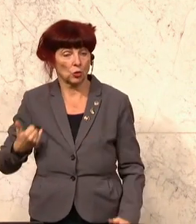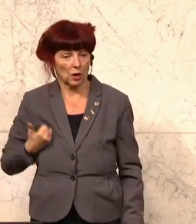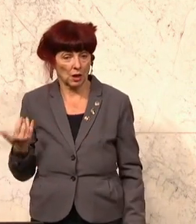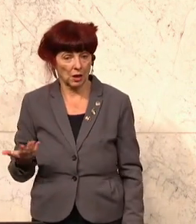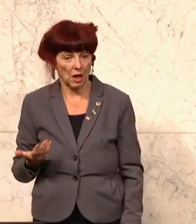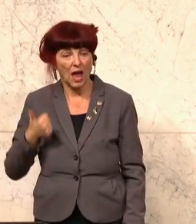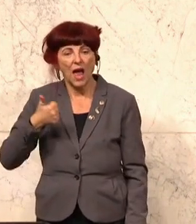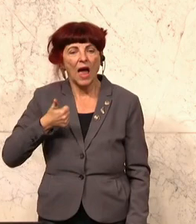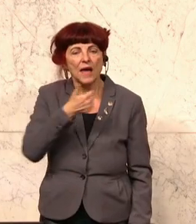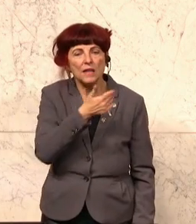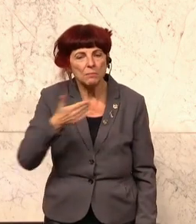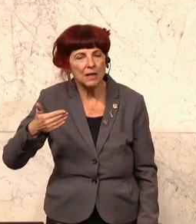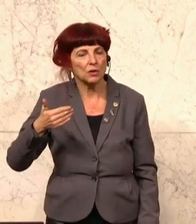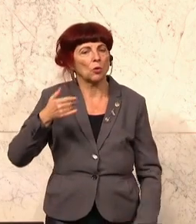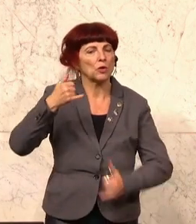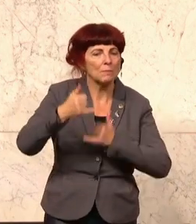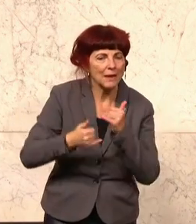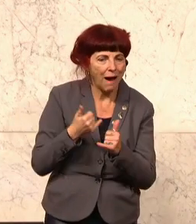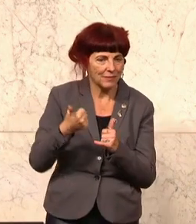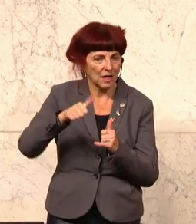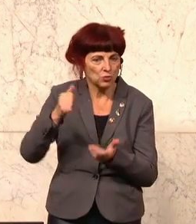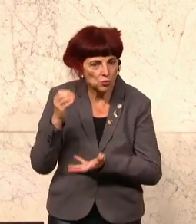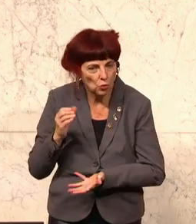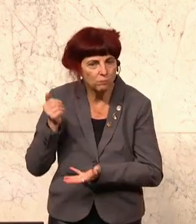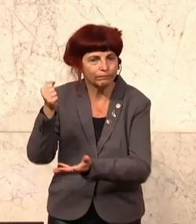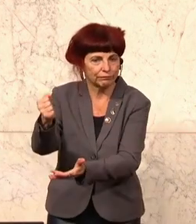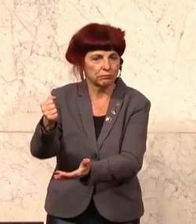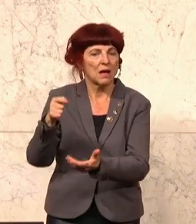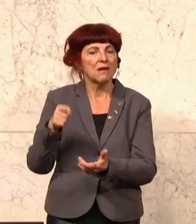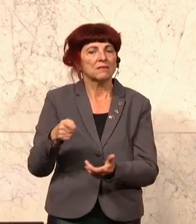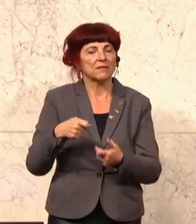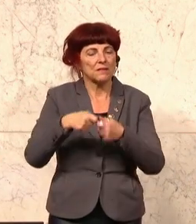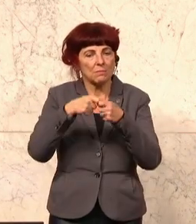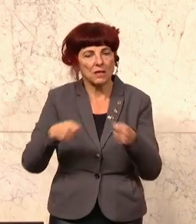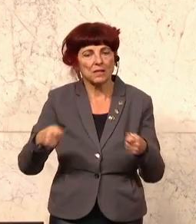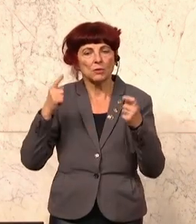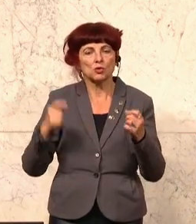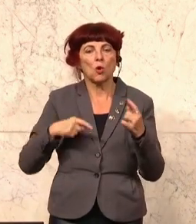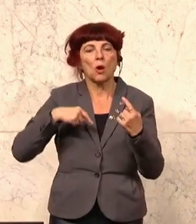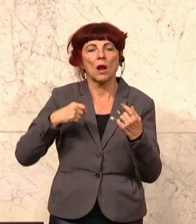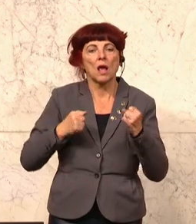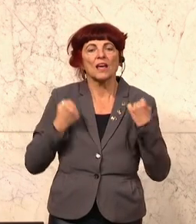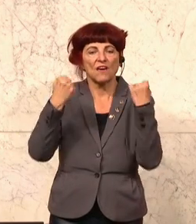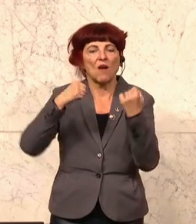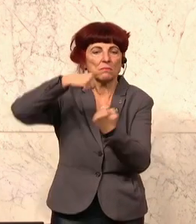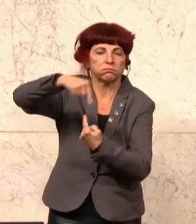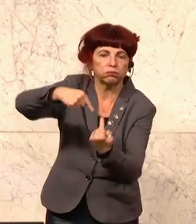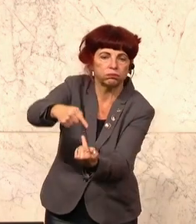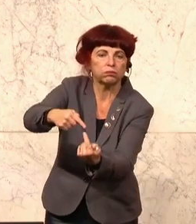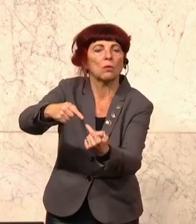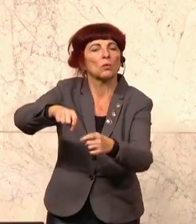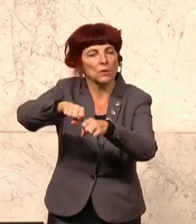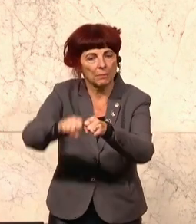jährlich werden zusätzlich zur Verfügung gestellt, um durch diese Maßnahme die Gewaltspirale zu durchbrechen. Eine